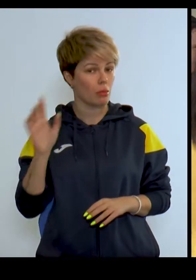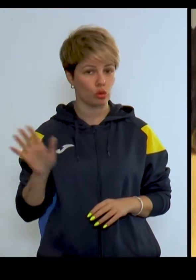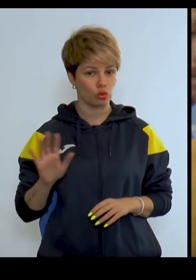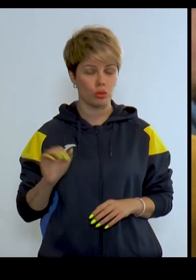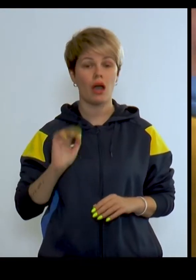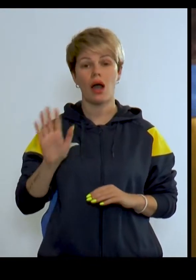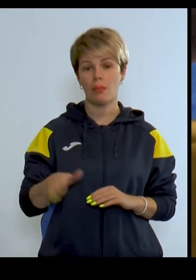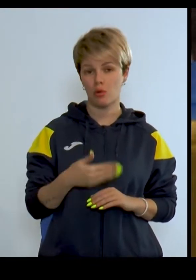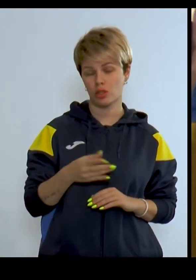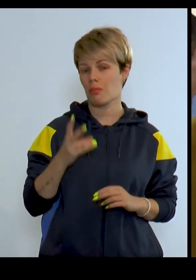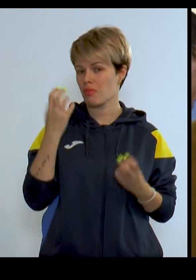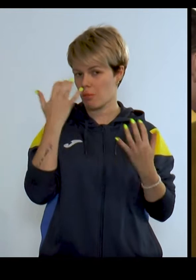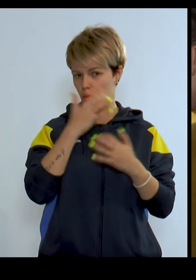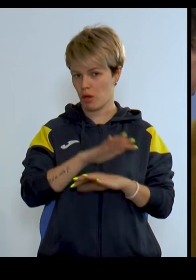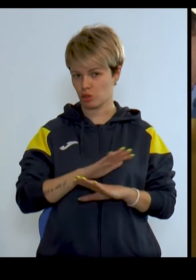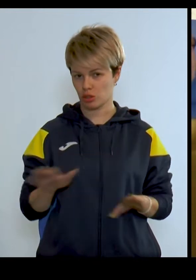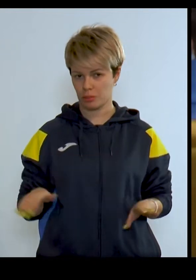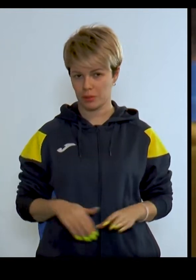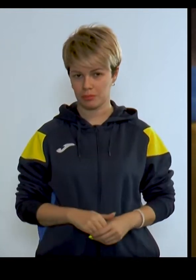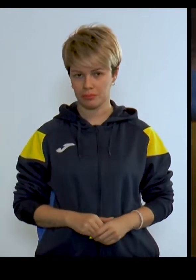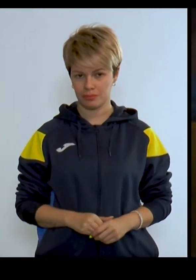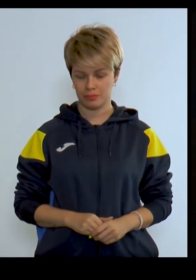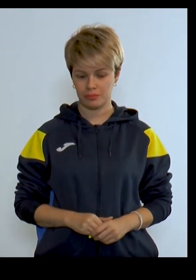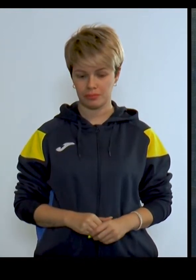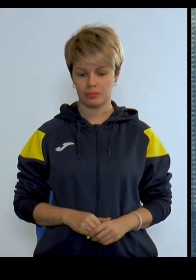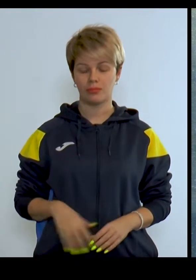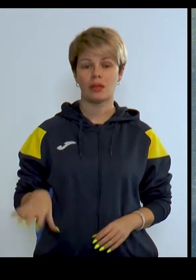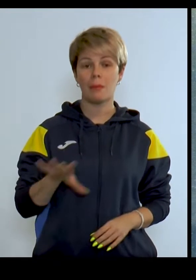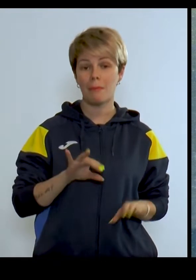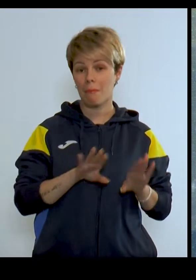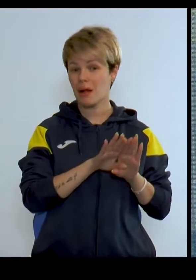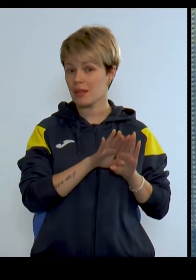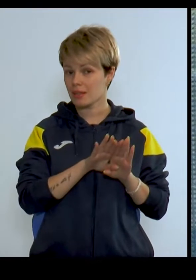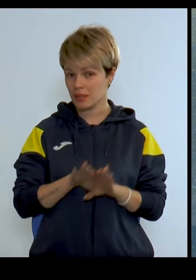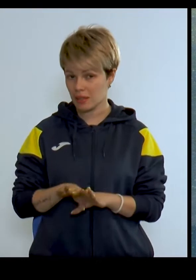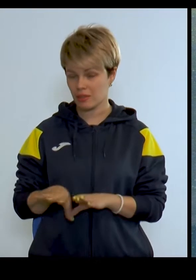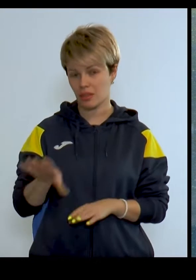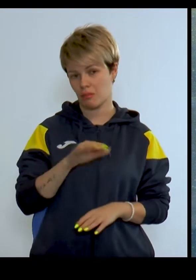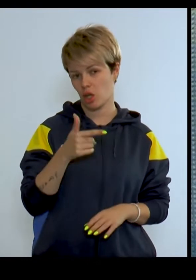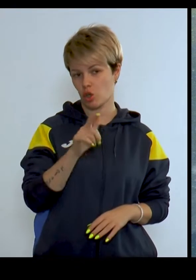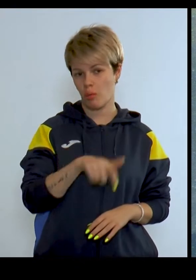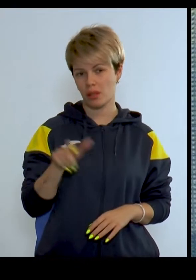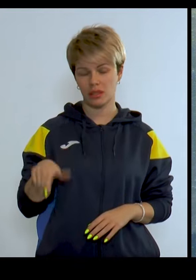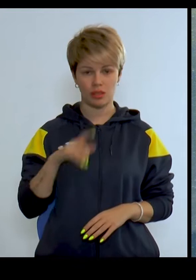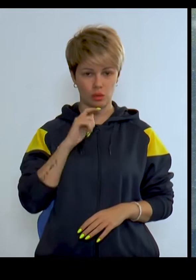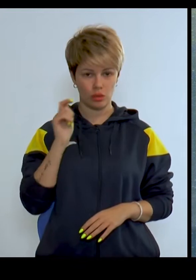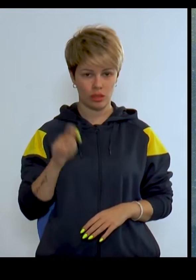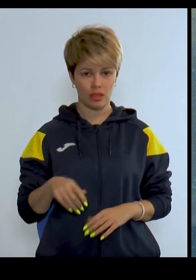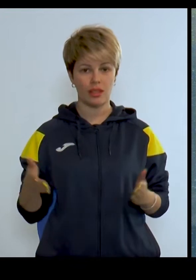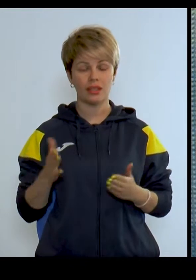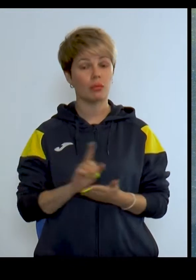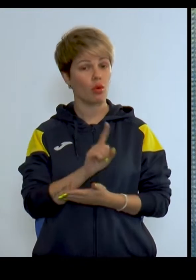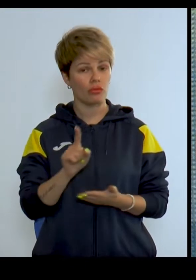Українські а потім не побачили Ми рівні Ми громадяни України